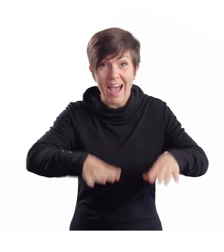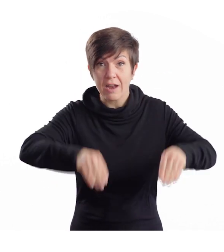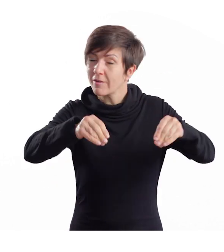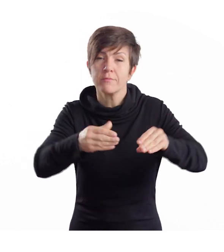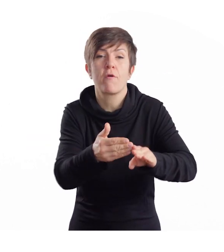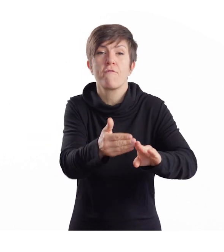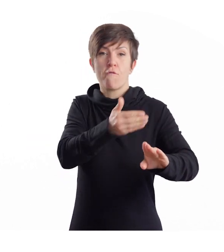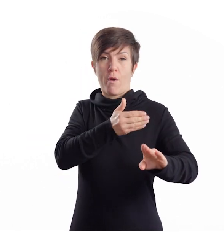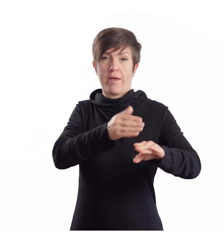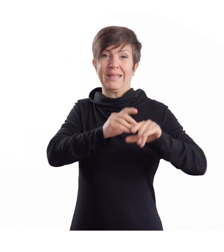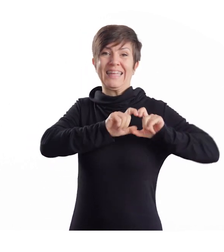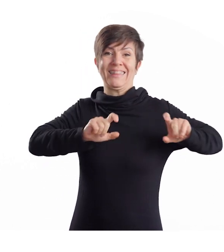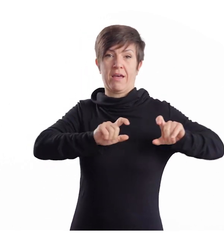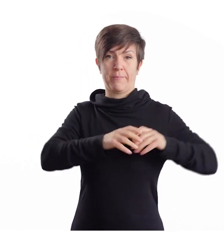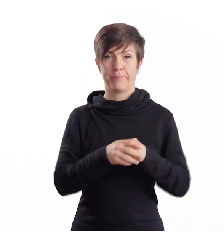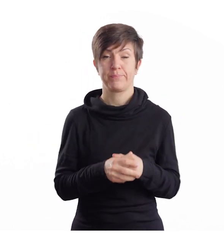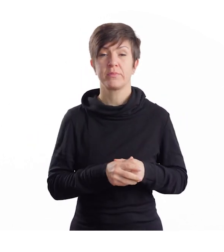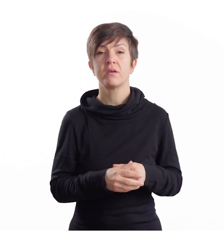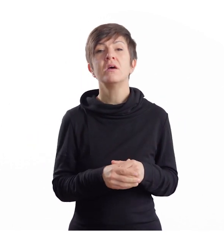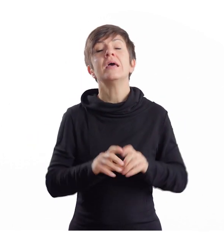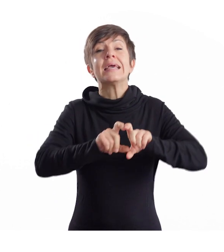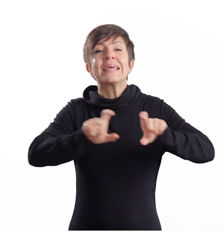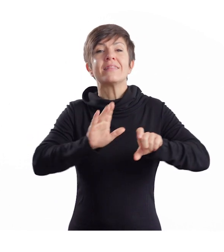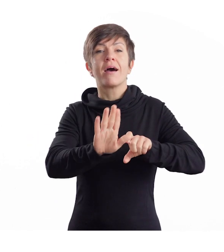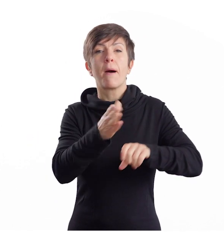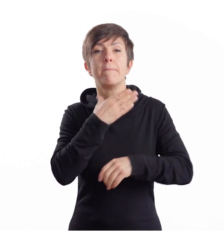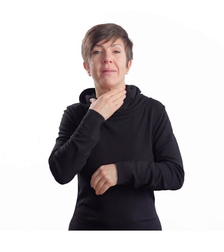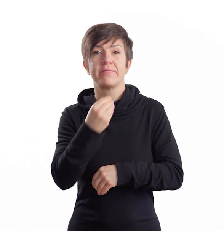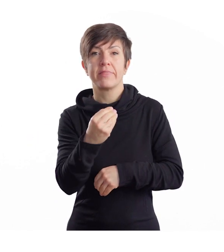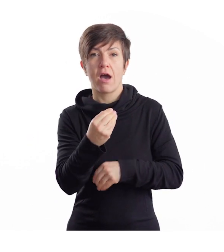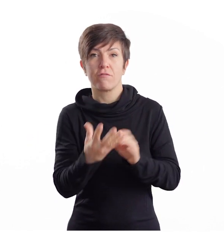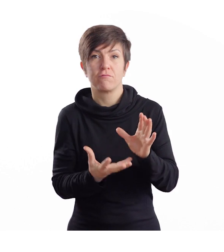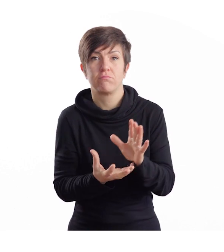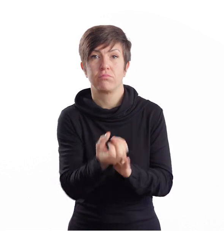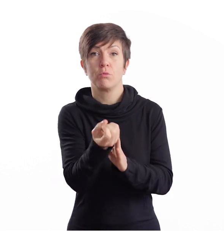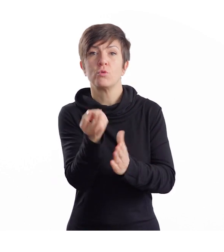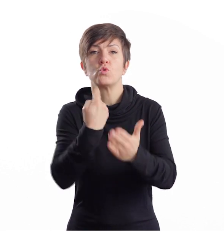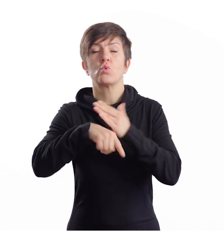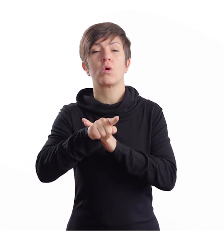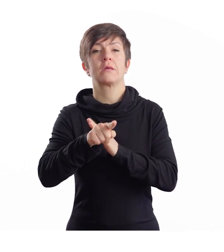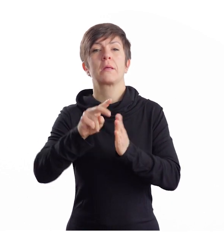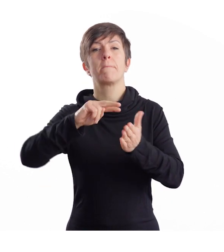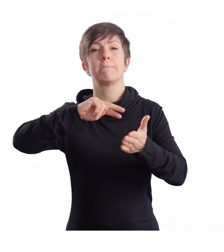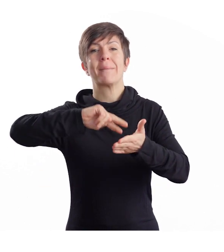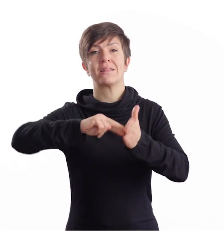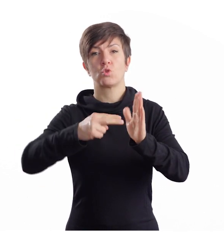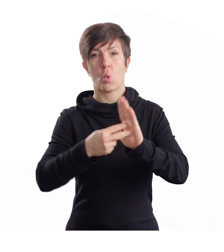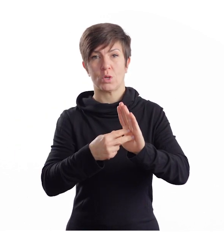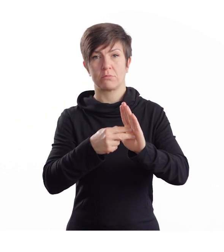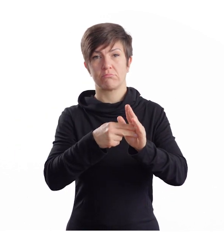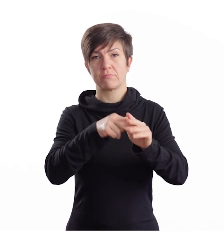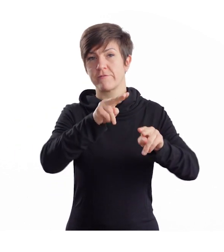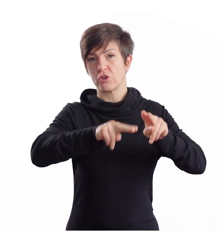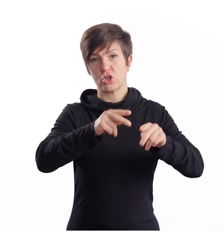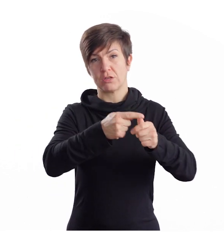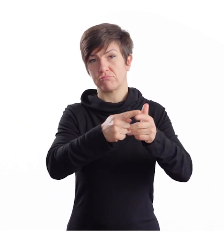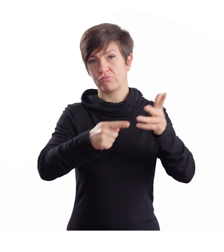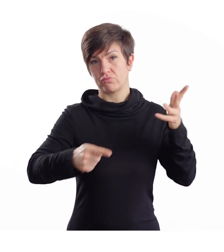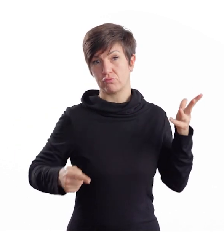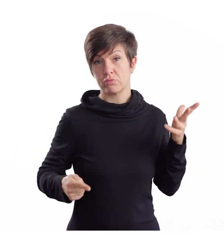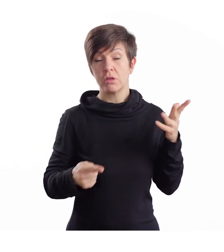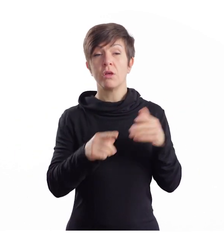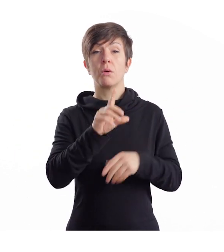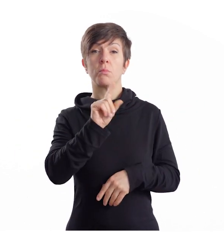Kindergartenzeit. Die Bedarfe der Kitas werden durch einen individuellen Methodenmix erhoben. Dabei interviewen wir alle